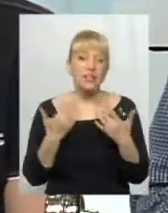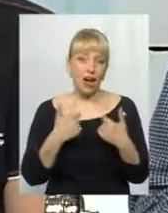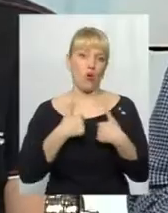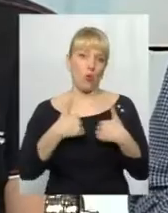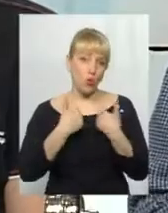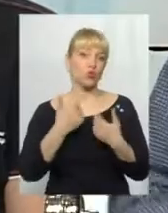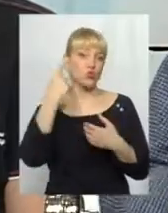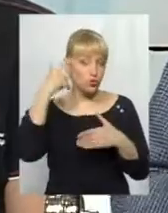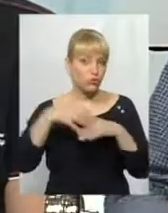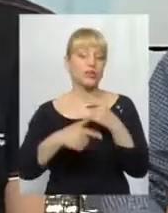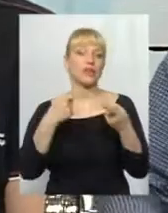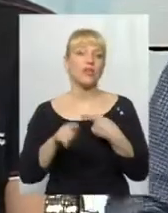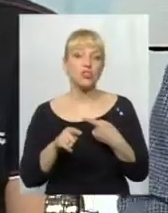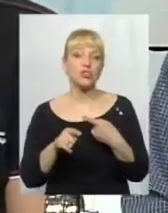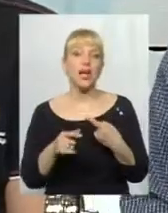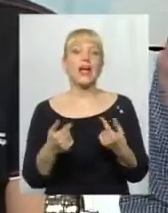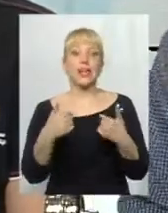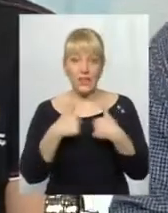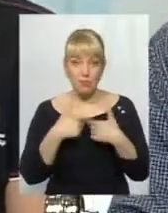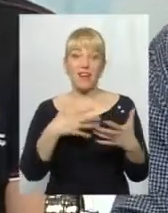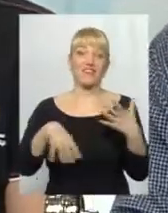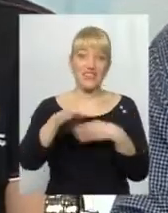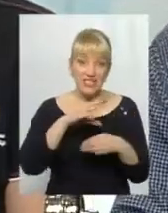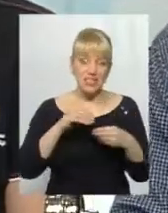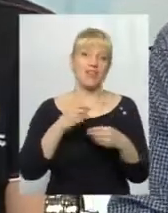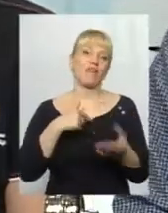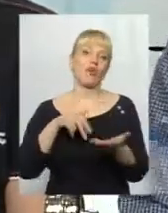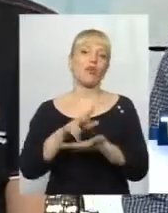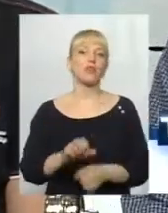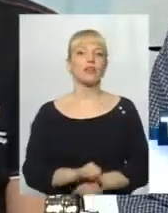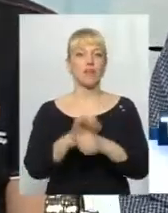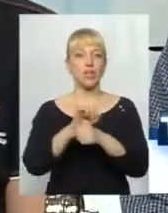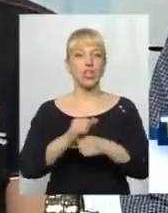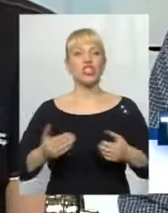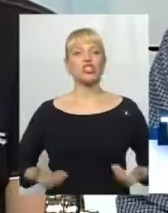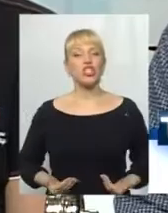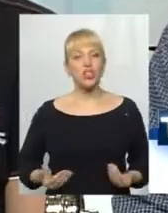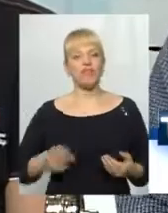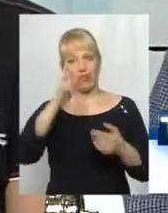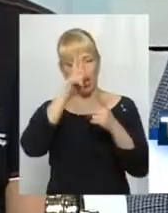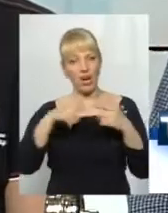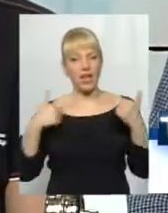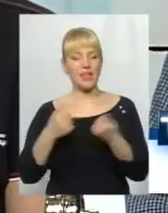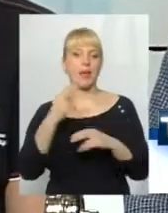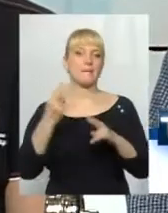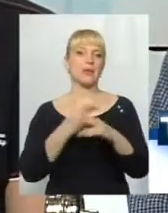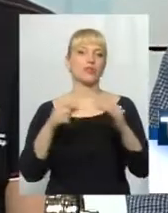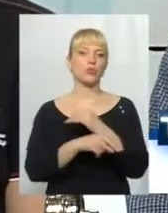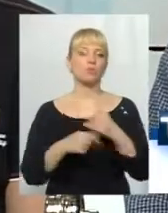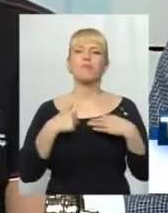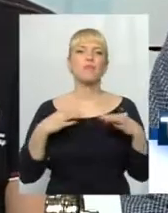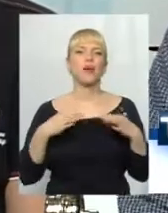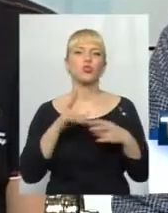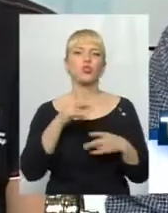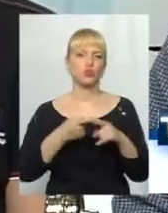розруміти інше. Я хочу, ягід, ми всі виходили на Майдан, жити в країні без корупції. І мені байдуже, хто цю